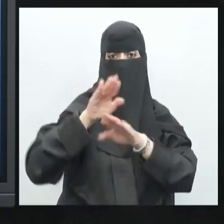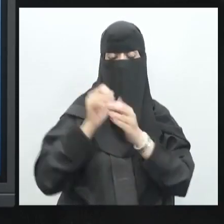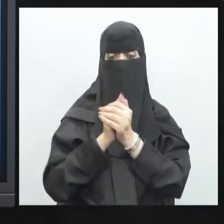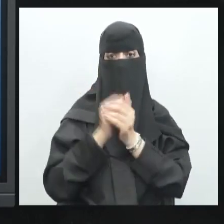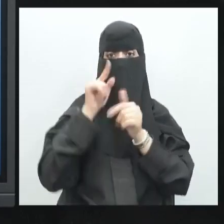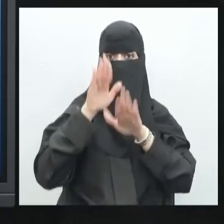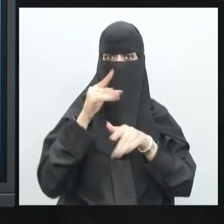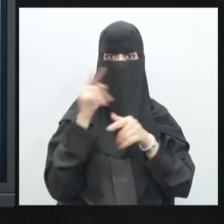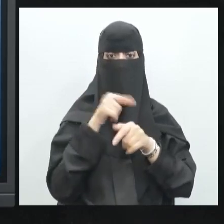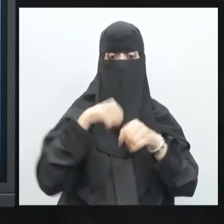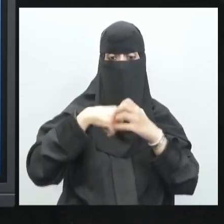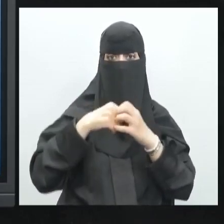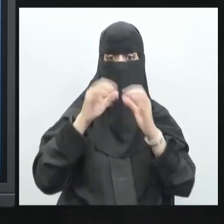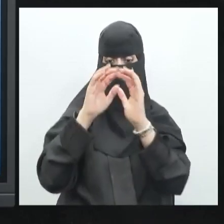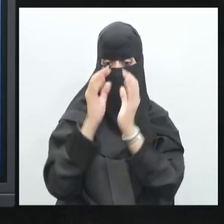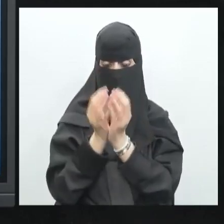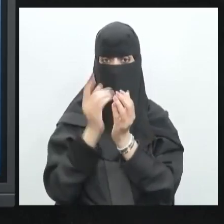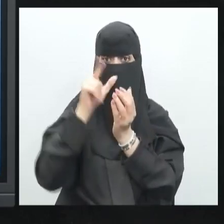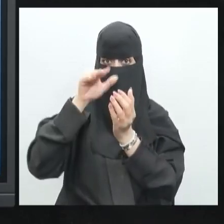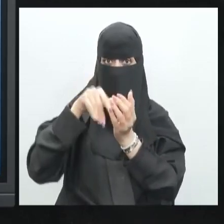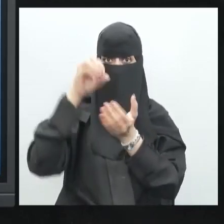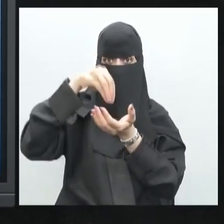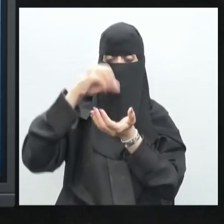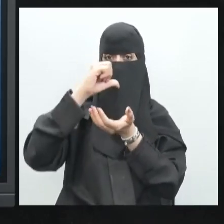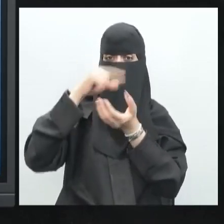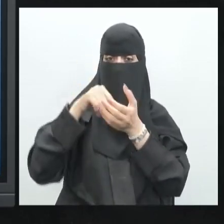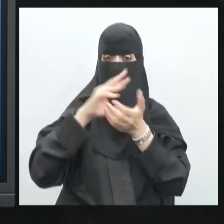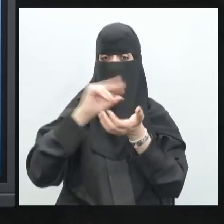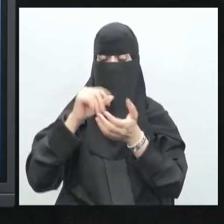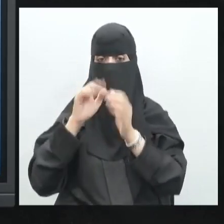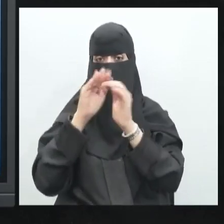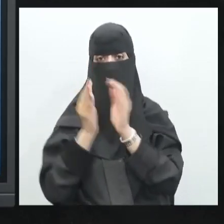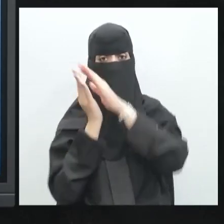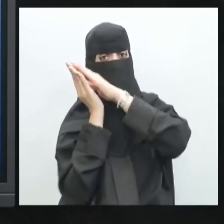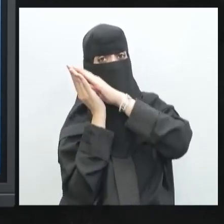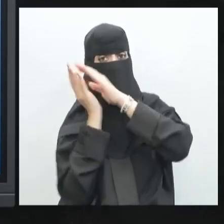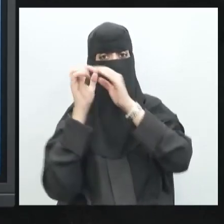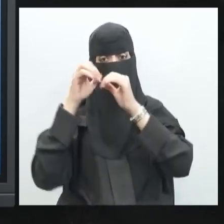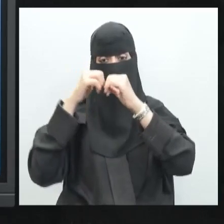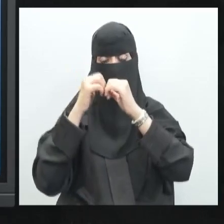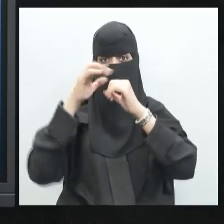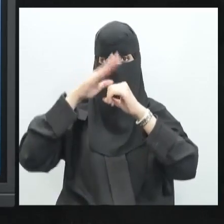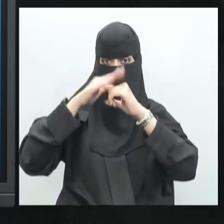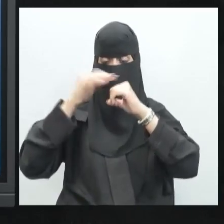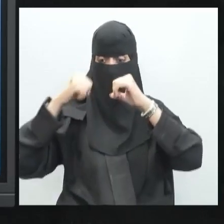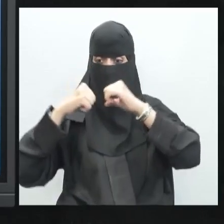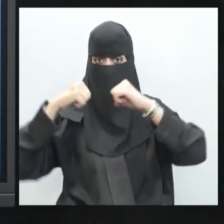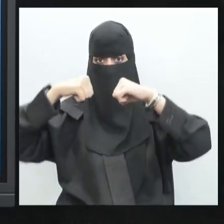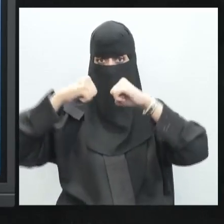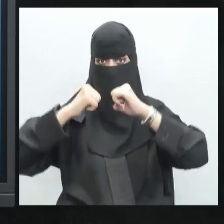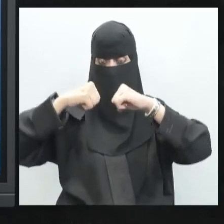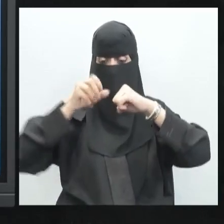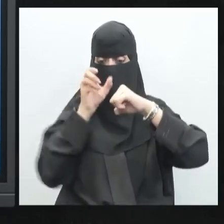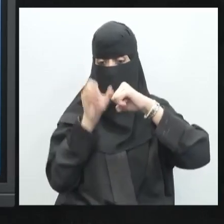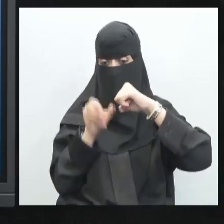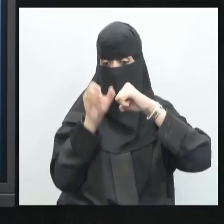الركبة هذه الأكياس مليئة دورها هي بمثابة وسادة ما بين العظام لتقلل من الاحتكاك لتحد